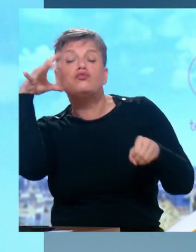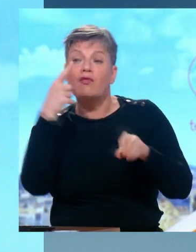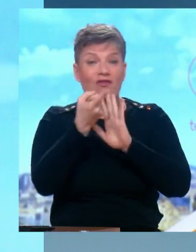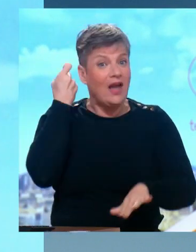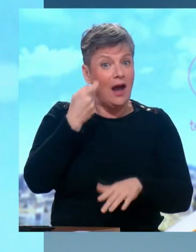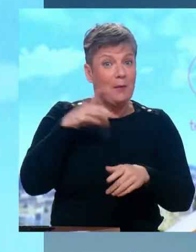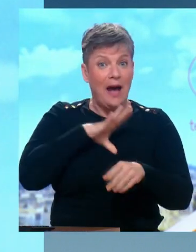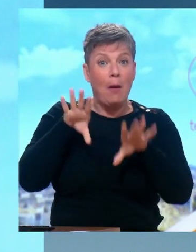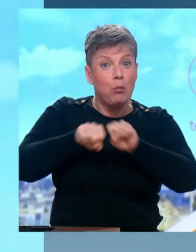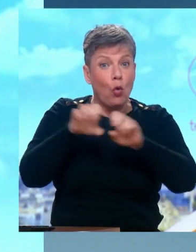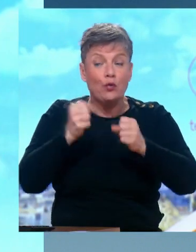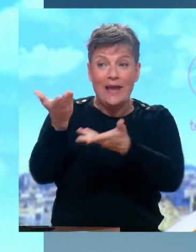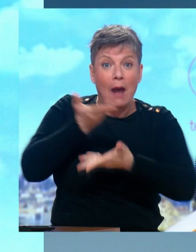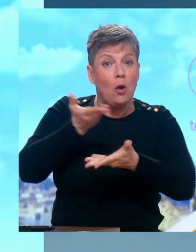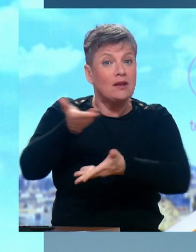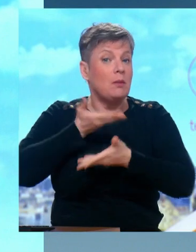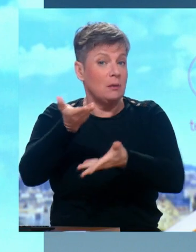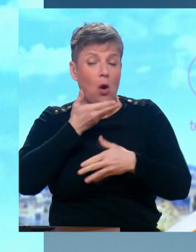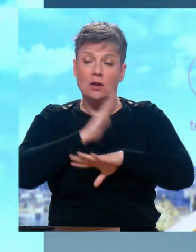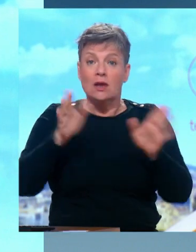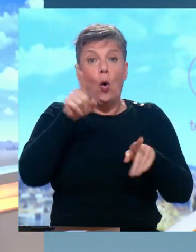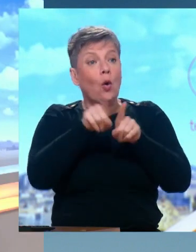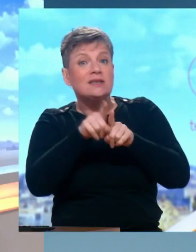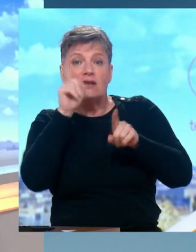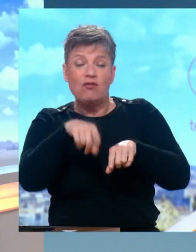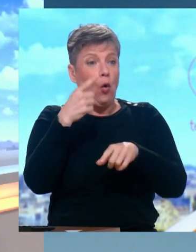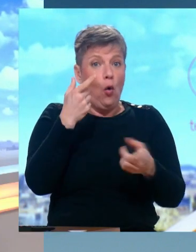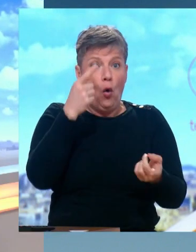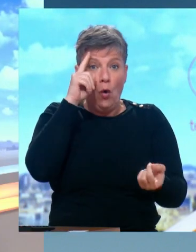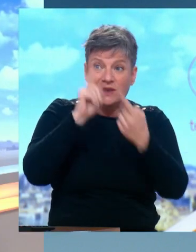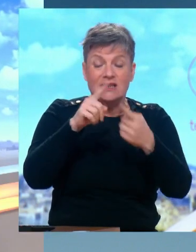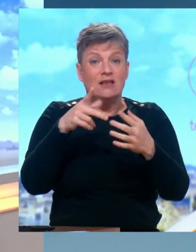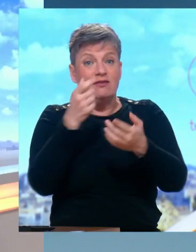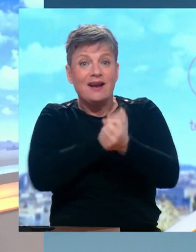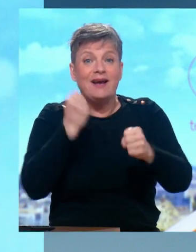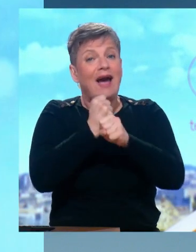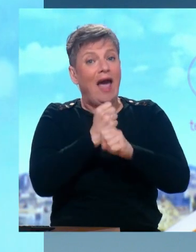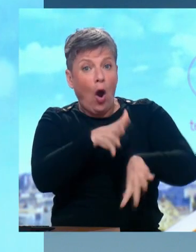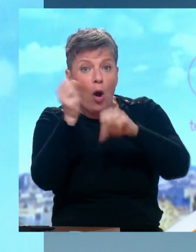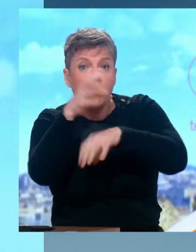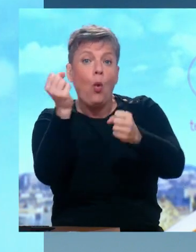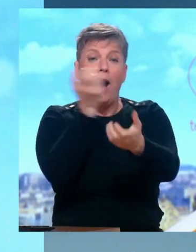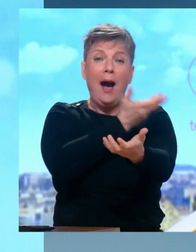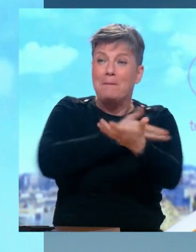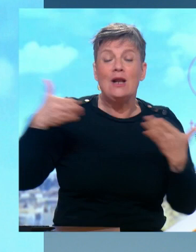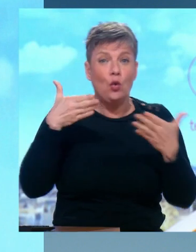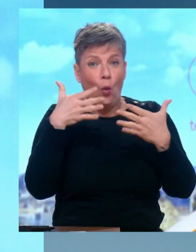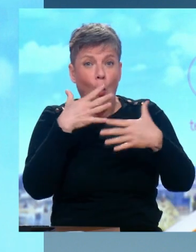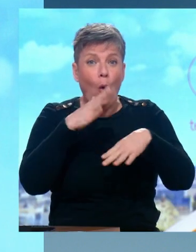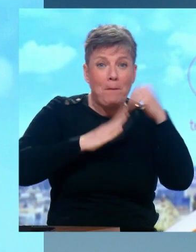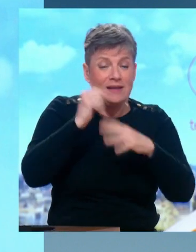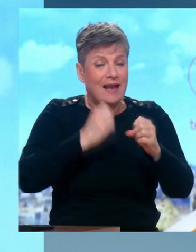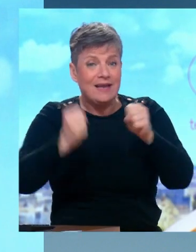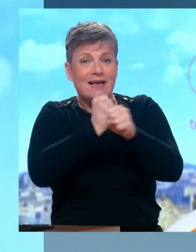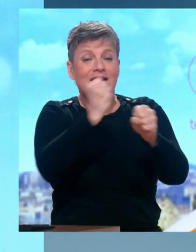millions d'emplois pour notre pays. C'est donc aussi prometteur d'avenir. Il faut agir tout de suite parce que ces tempêtes, ces cyclones dans les Outre-mer